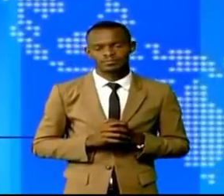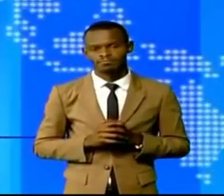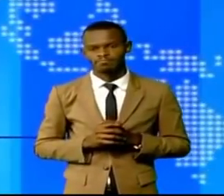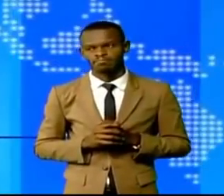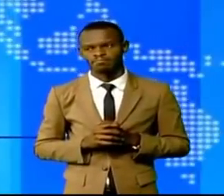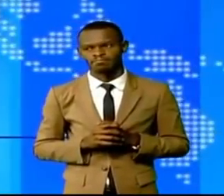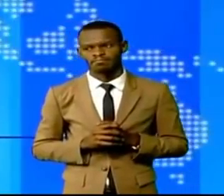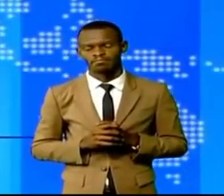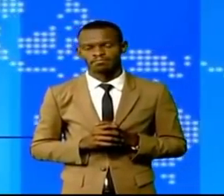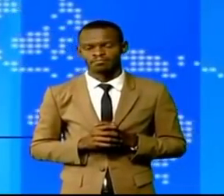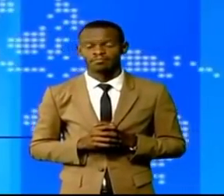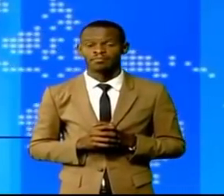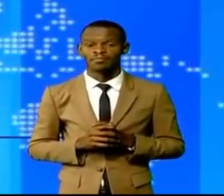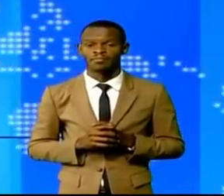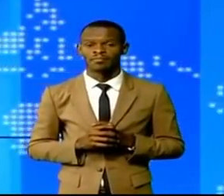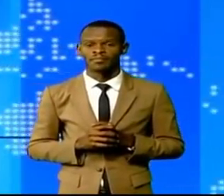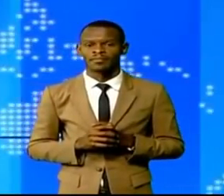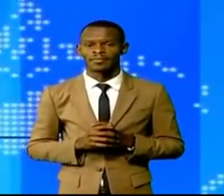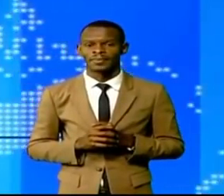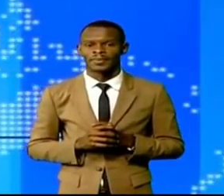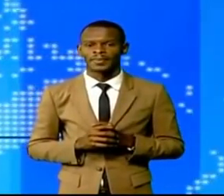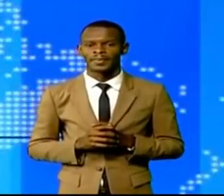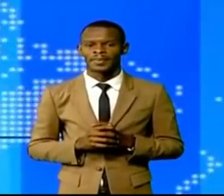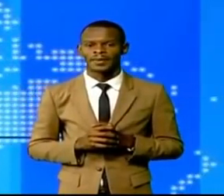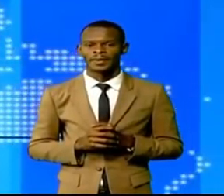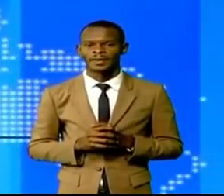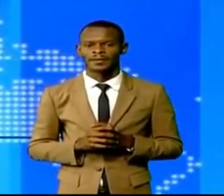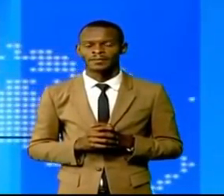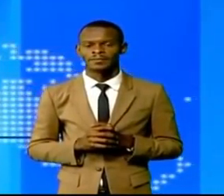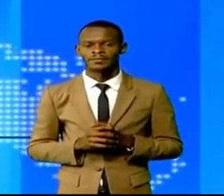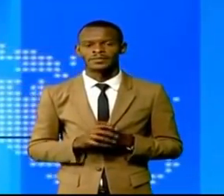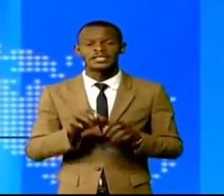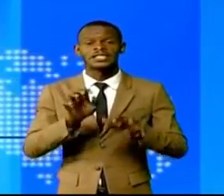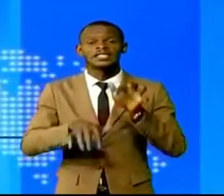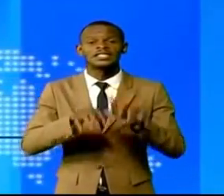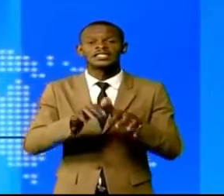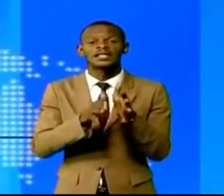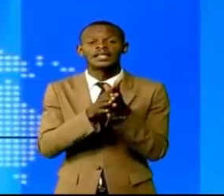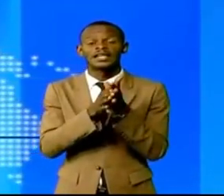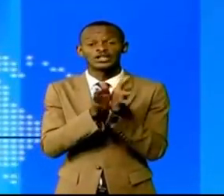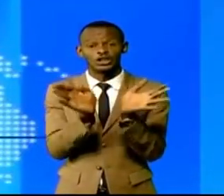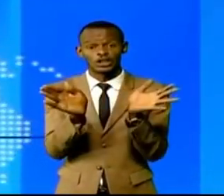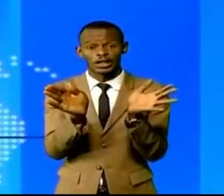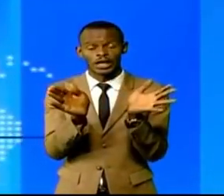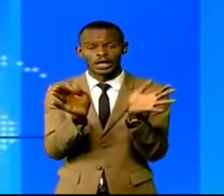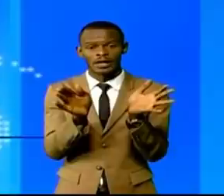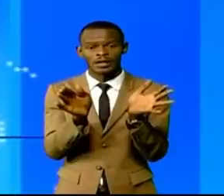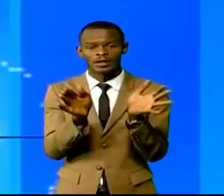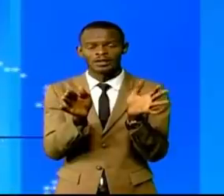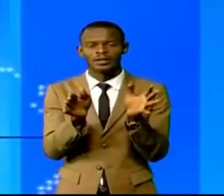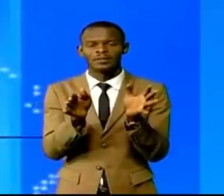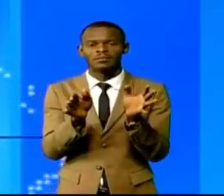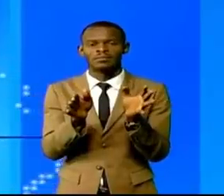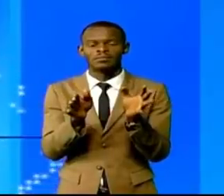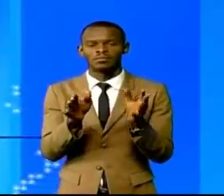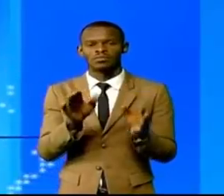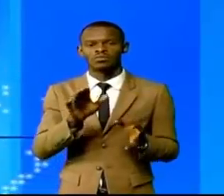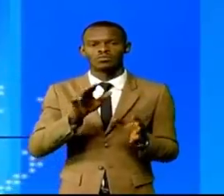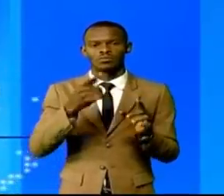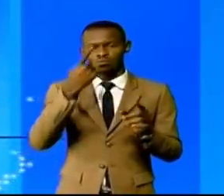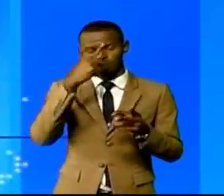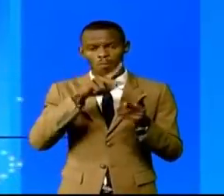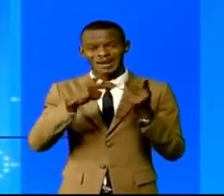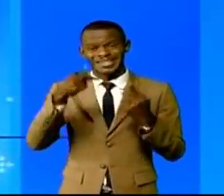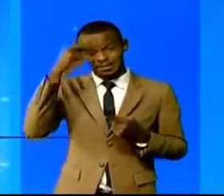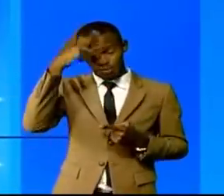La nouvelle équipe dirigeante du secrétariat général de l'Alliance des Forces démocratiques du Congo désormais pilotée